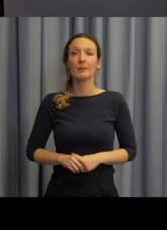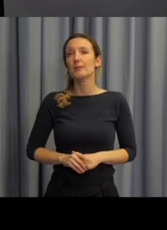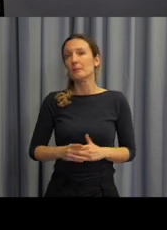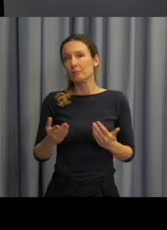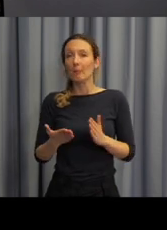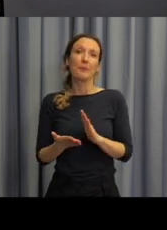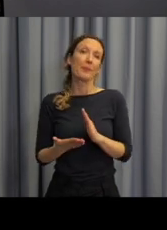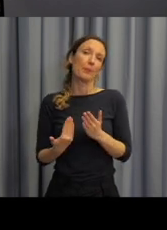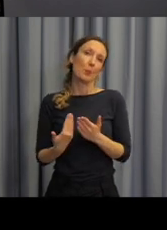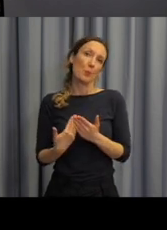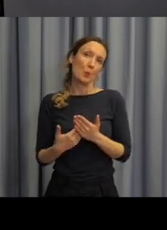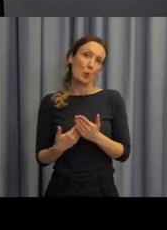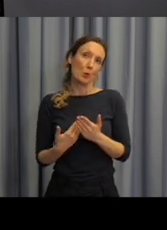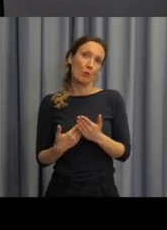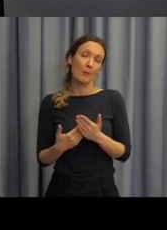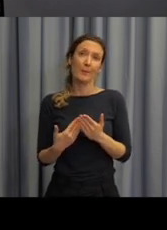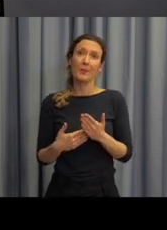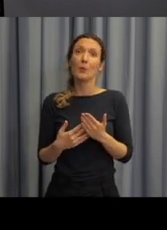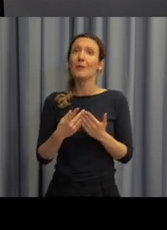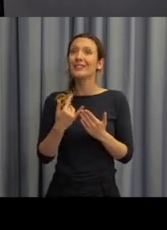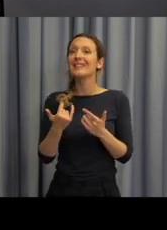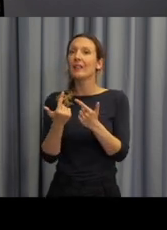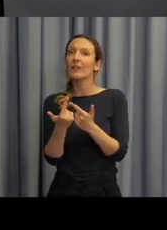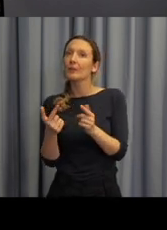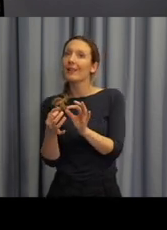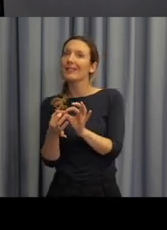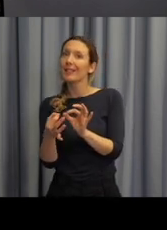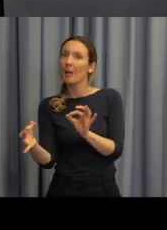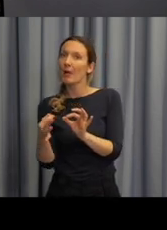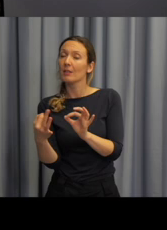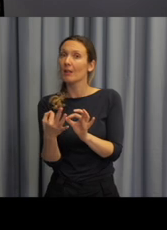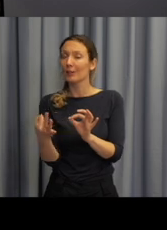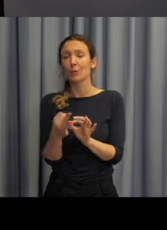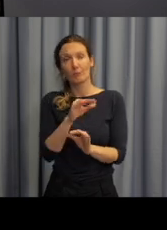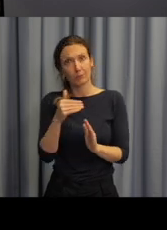vždycky těmito třema fázemi.